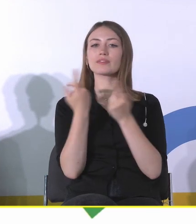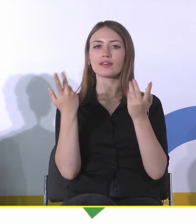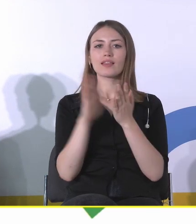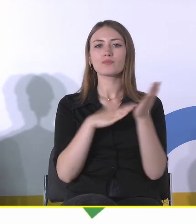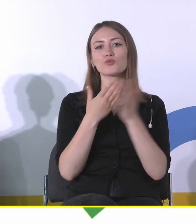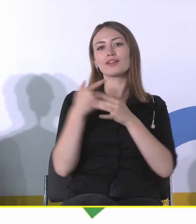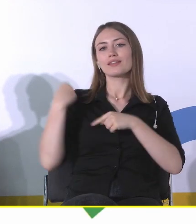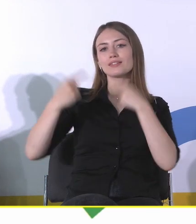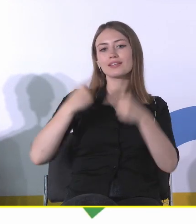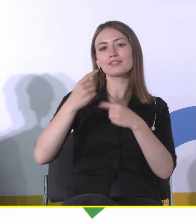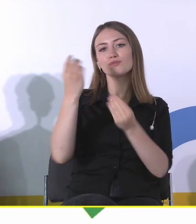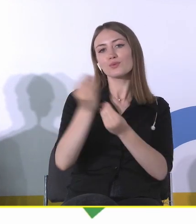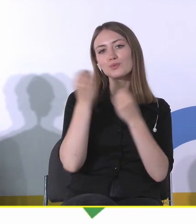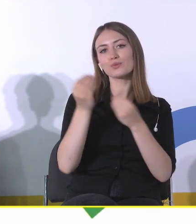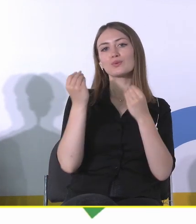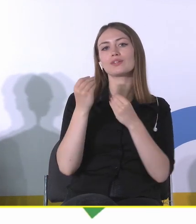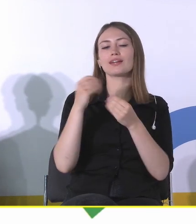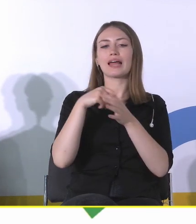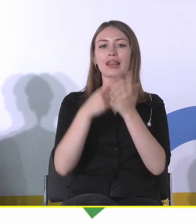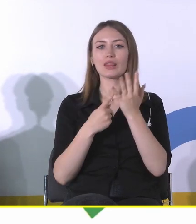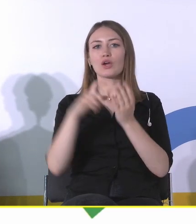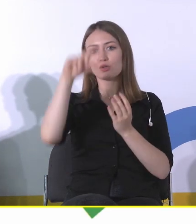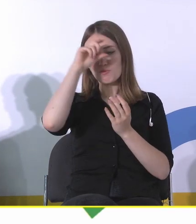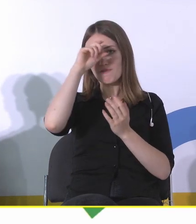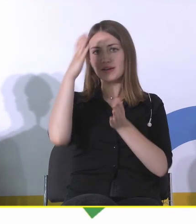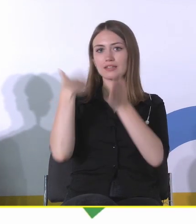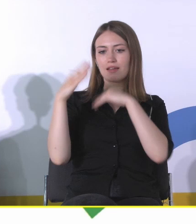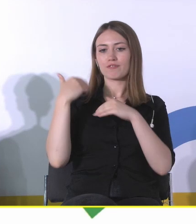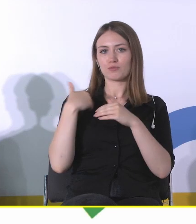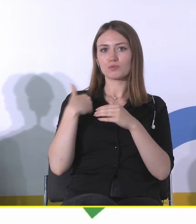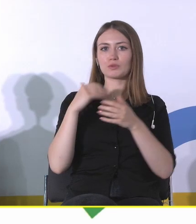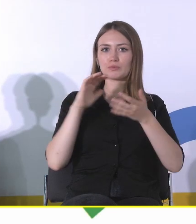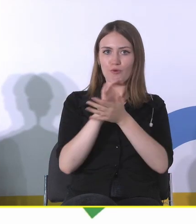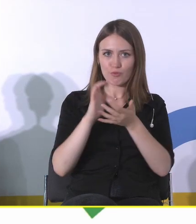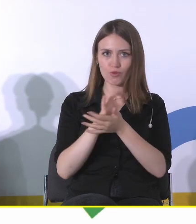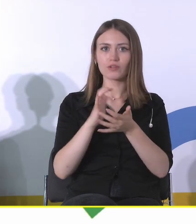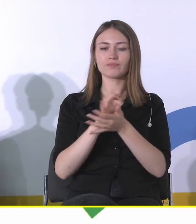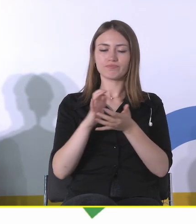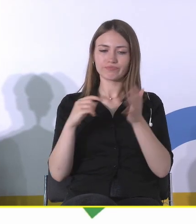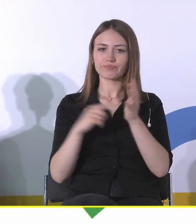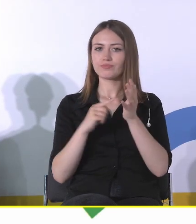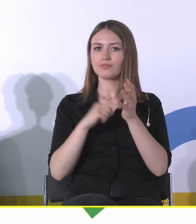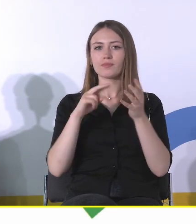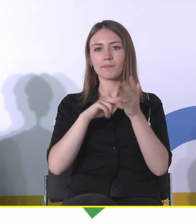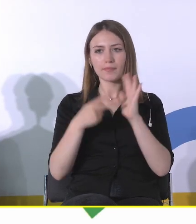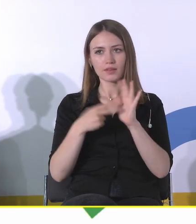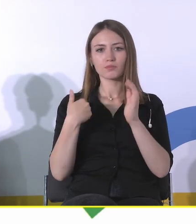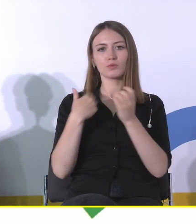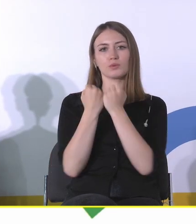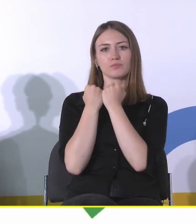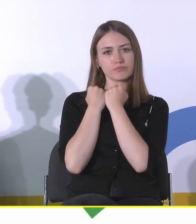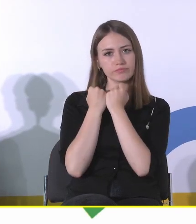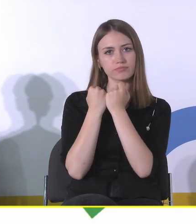tego, że to, co człowiek produkował kiedyś, miało z założenia być czymś trwałym. To znaczy robiono rzeczy, które